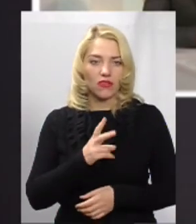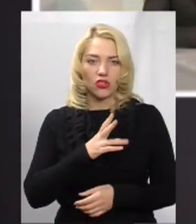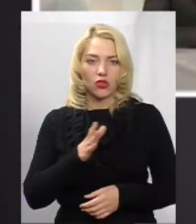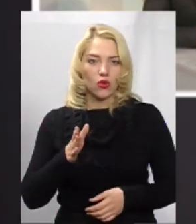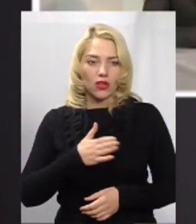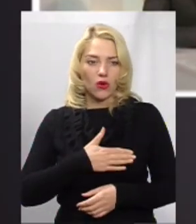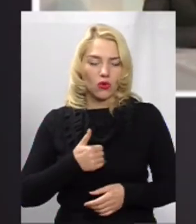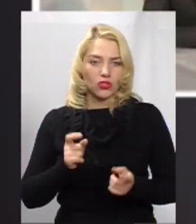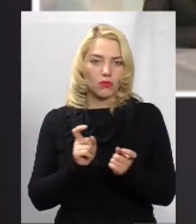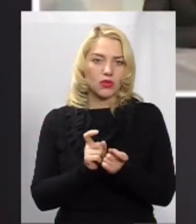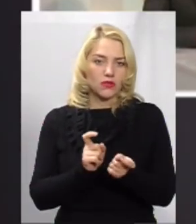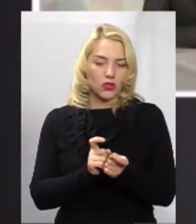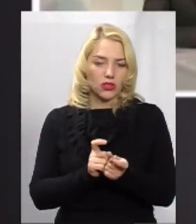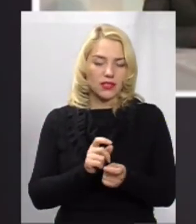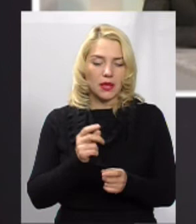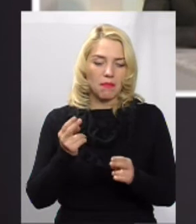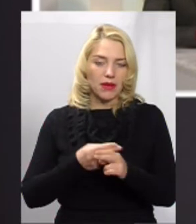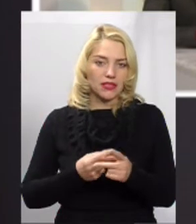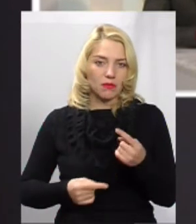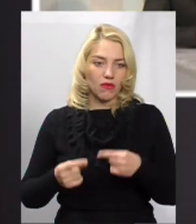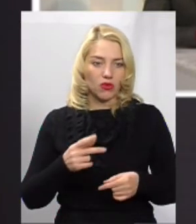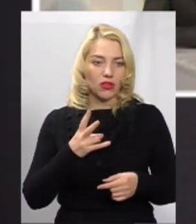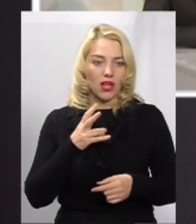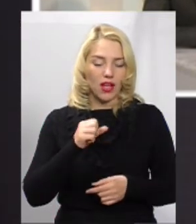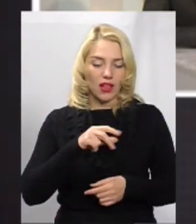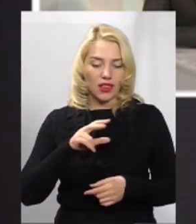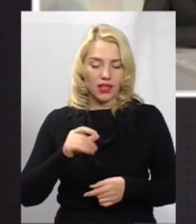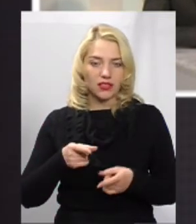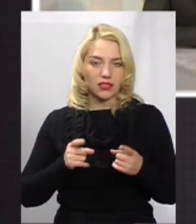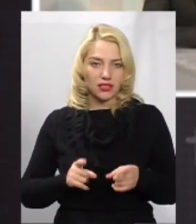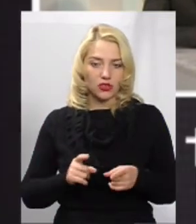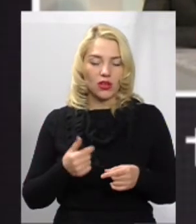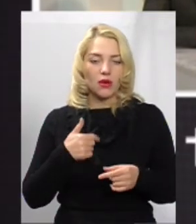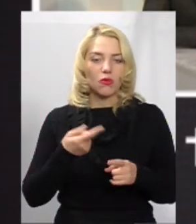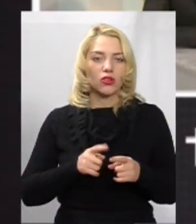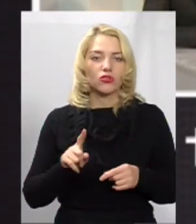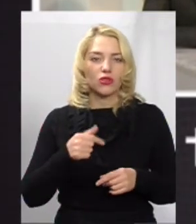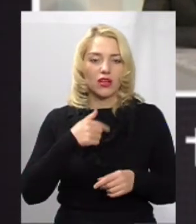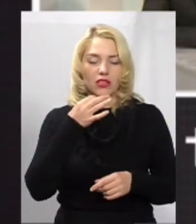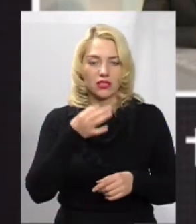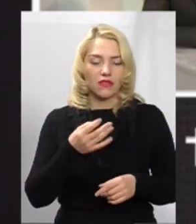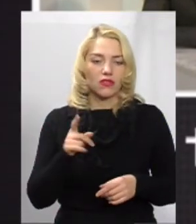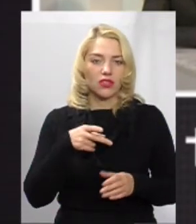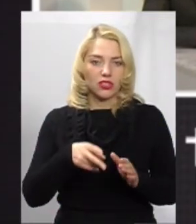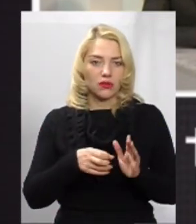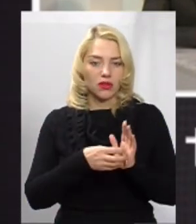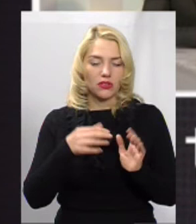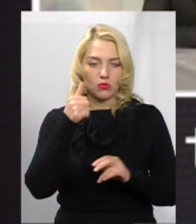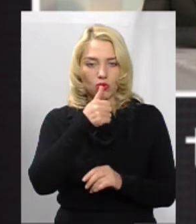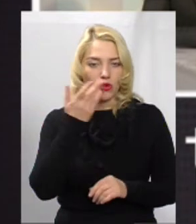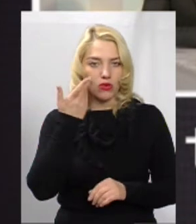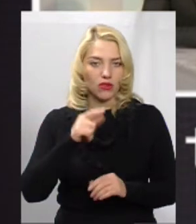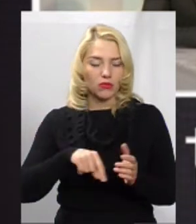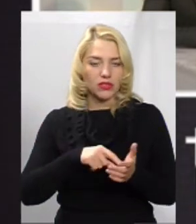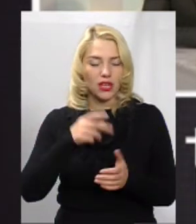хоче посваритися, та безповоротно. Але дійсно, це про те, що я казав. Коли в 2016 році у місті